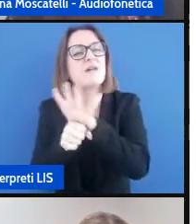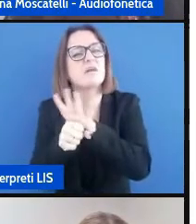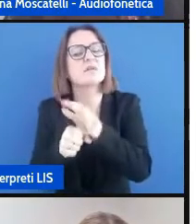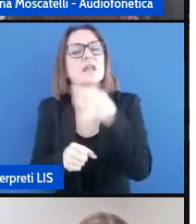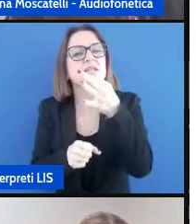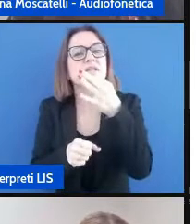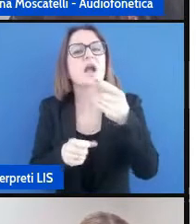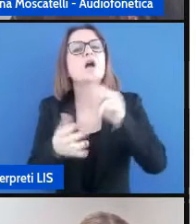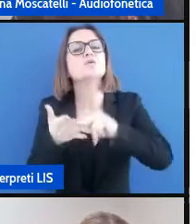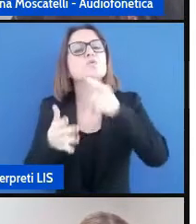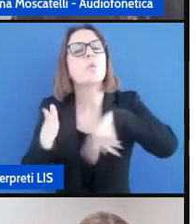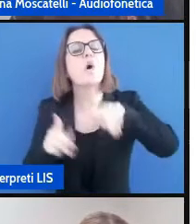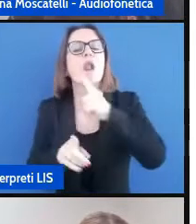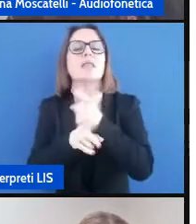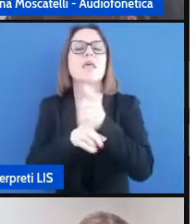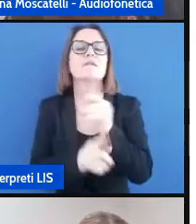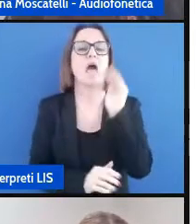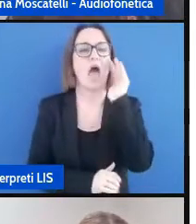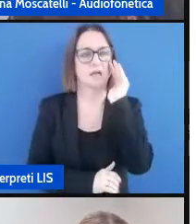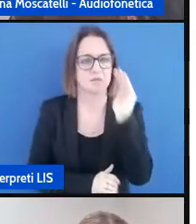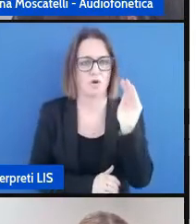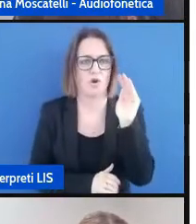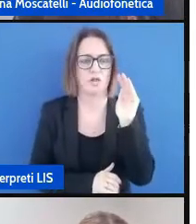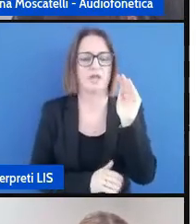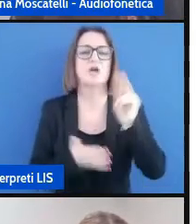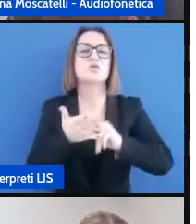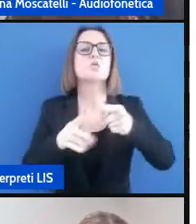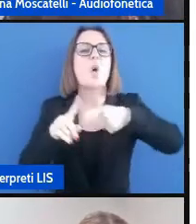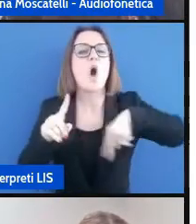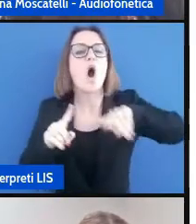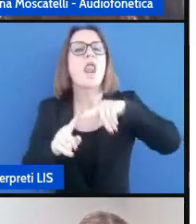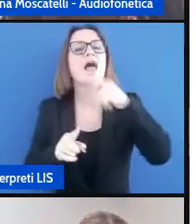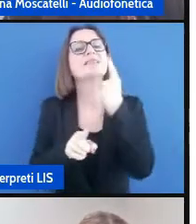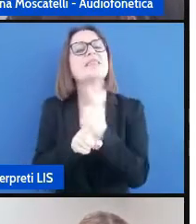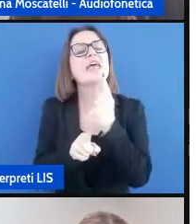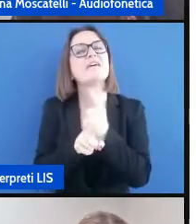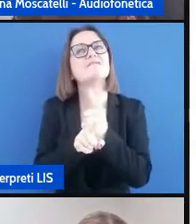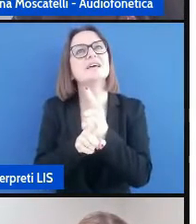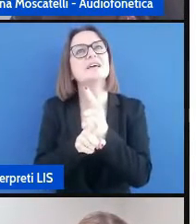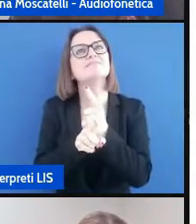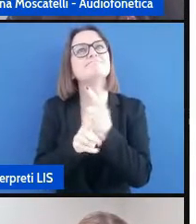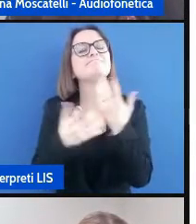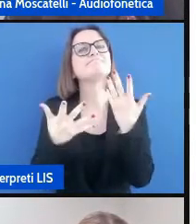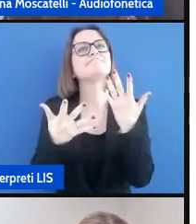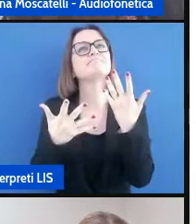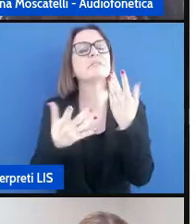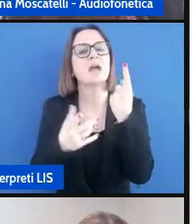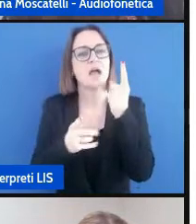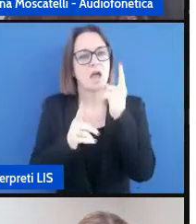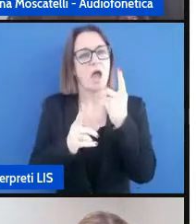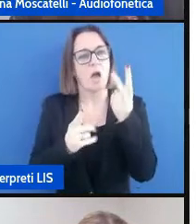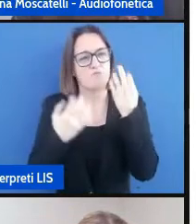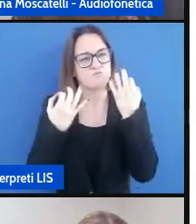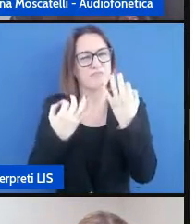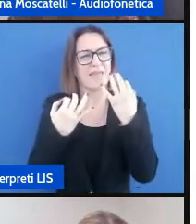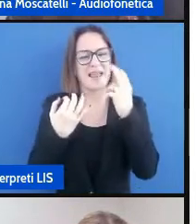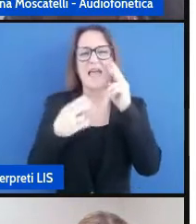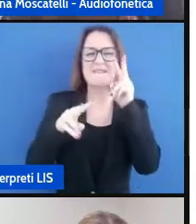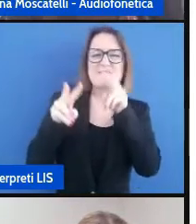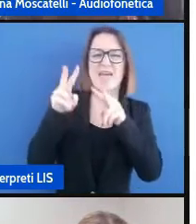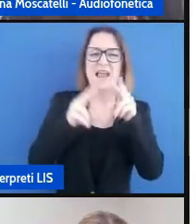ascolto pone la scuola in un atteggiamento di verifica e di